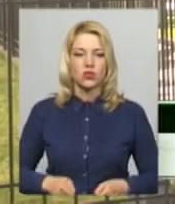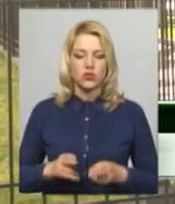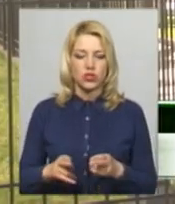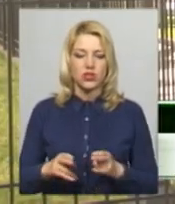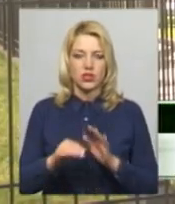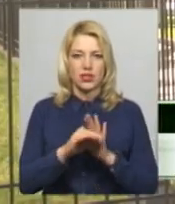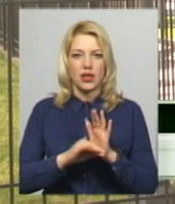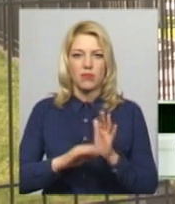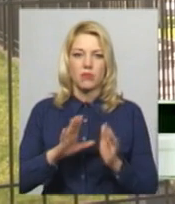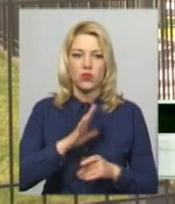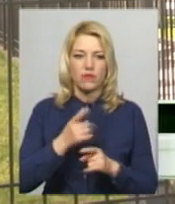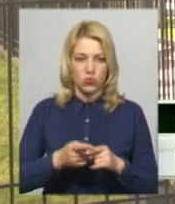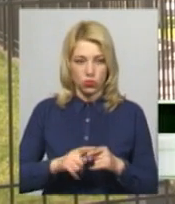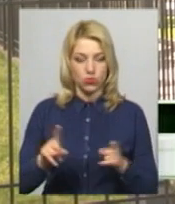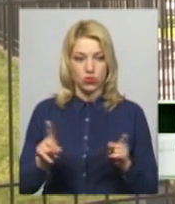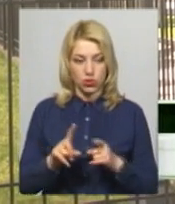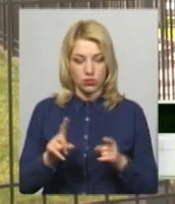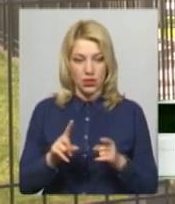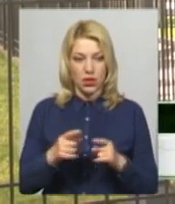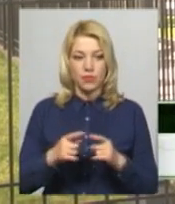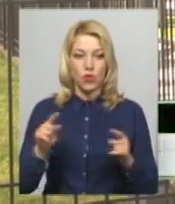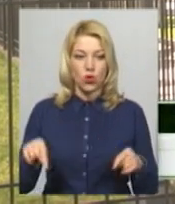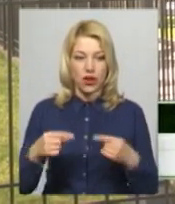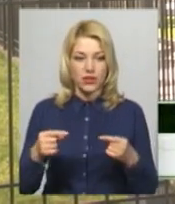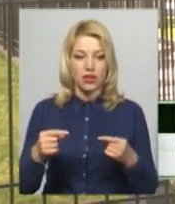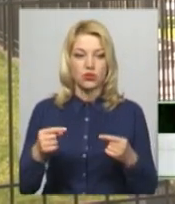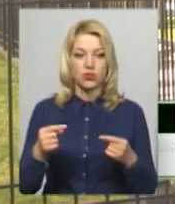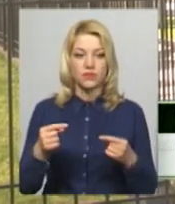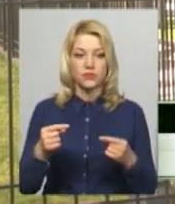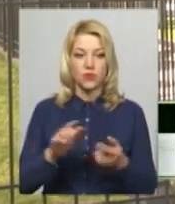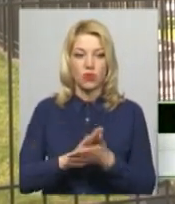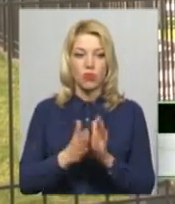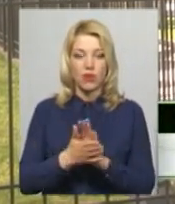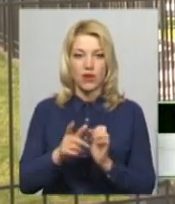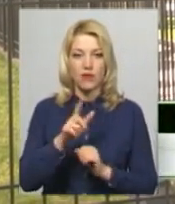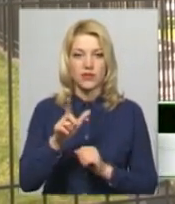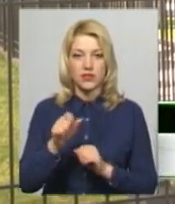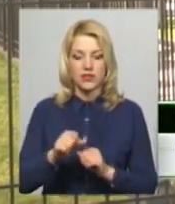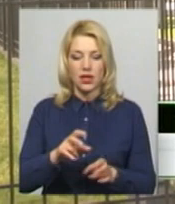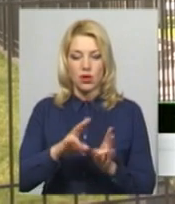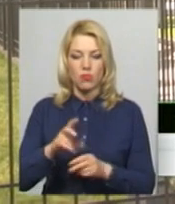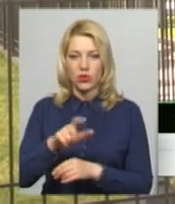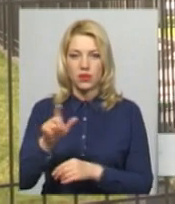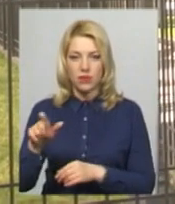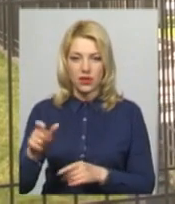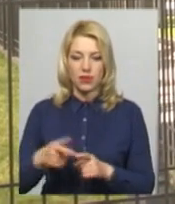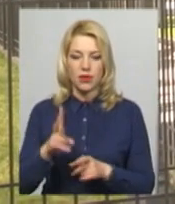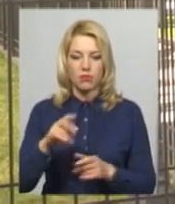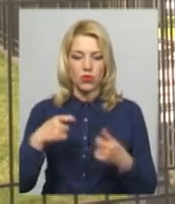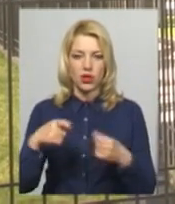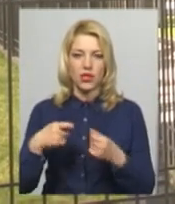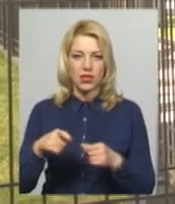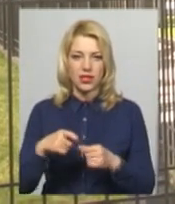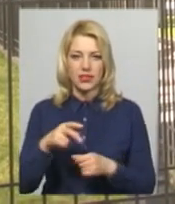полягала в тому, що організатор домовлявся з потерпілими про реалізацію дизельного